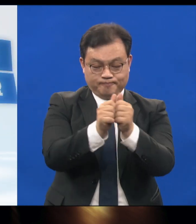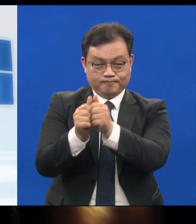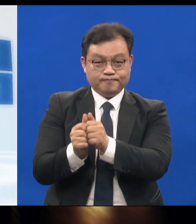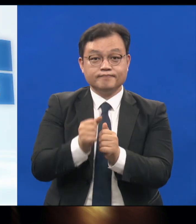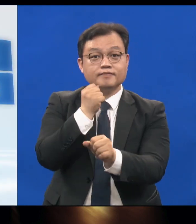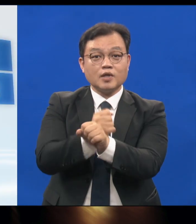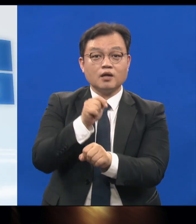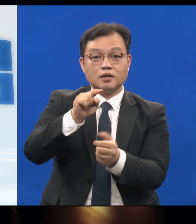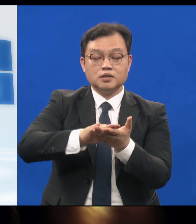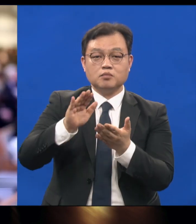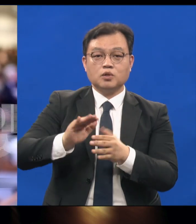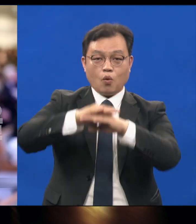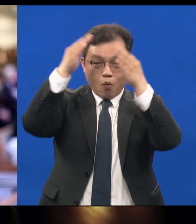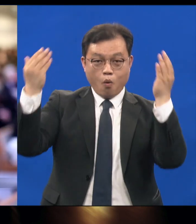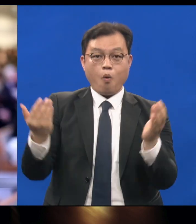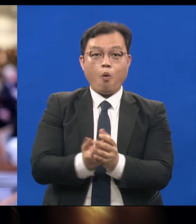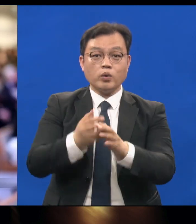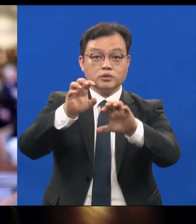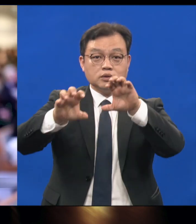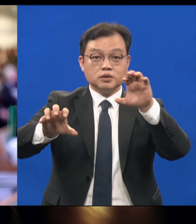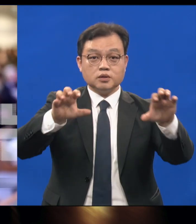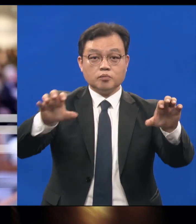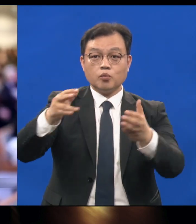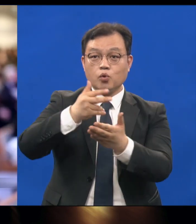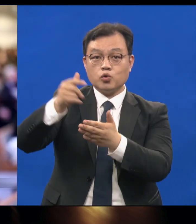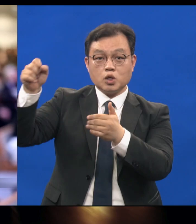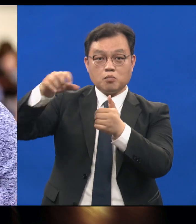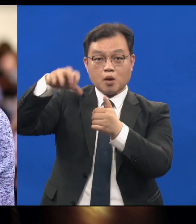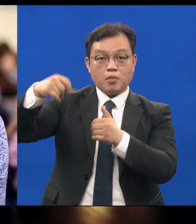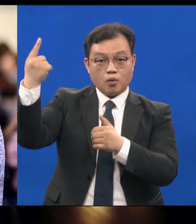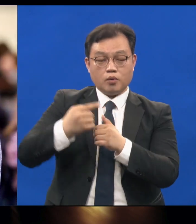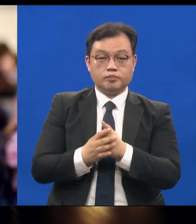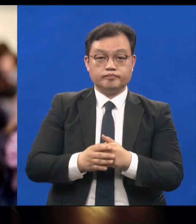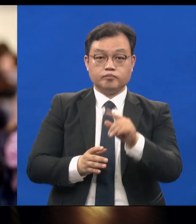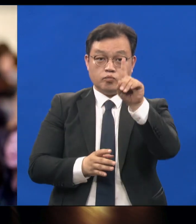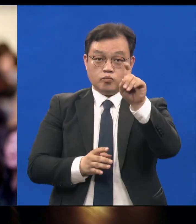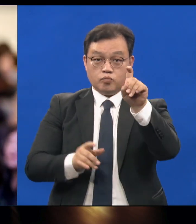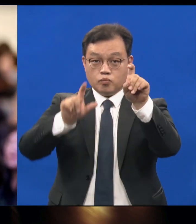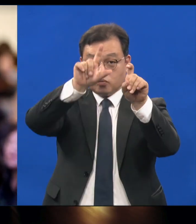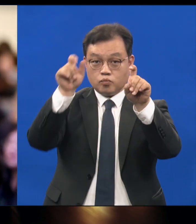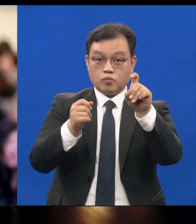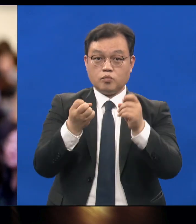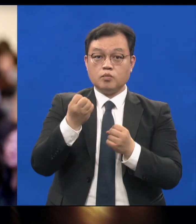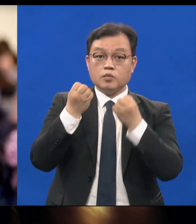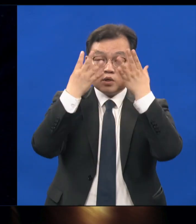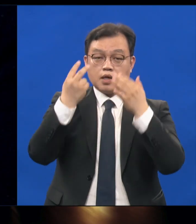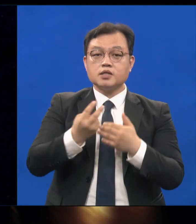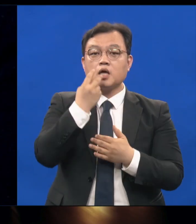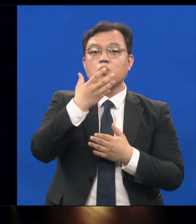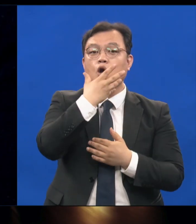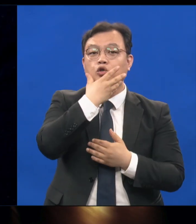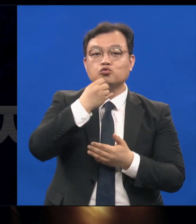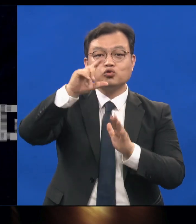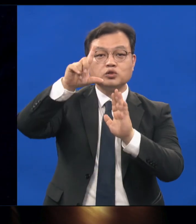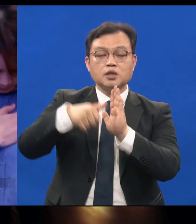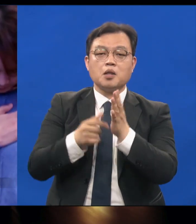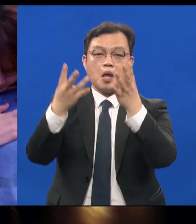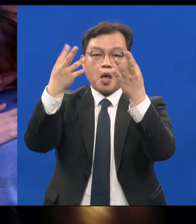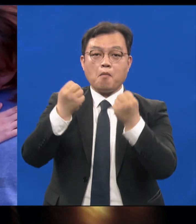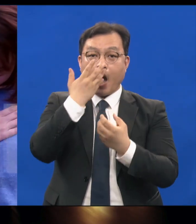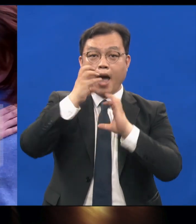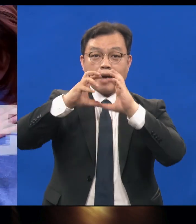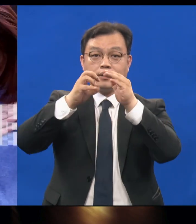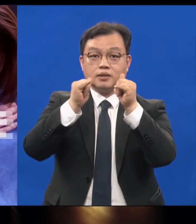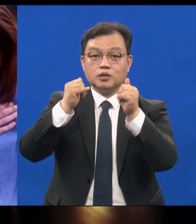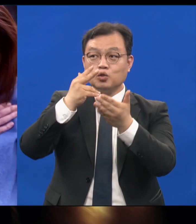열방에 주님 앞에 돌아온다는 것이 이번 11월 달에 있을 새생명 축대는 많은 하나님의 백성들이 주님 앞에